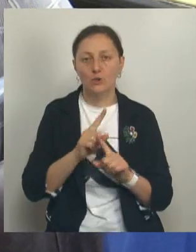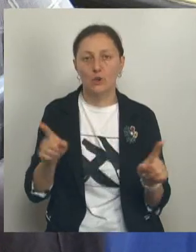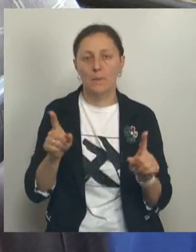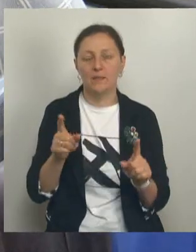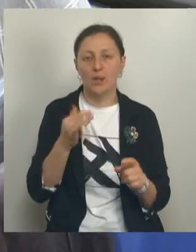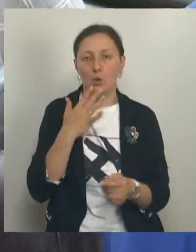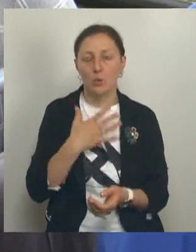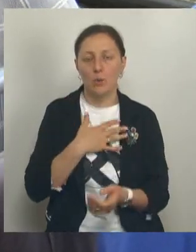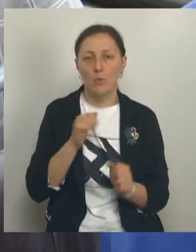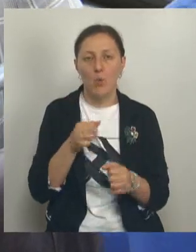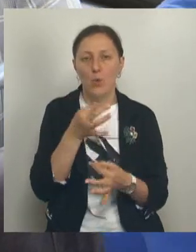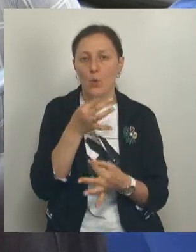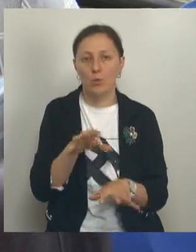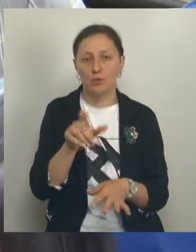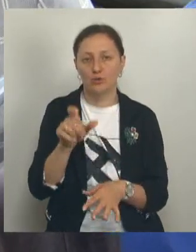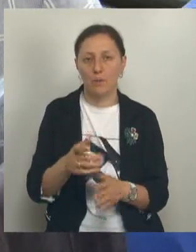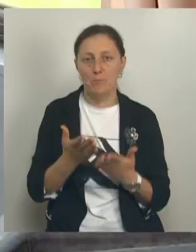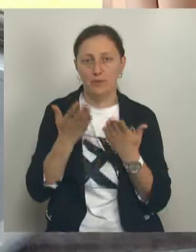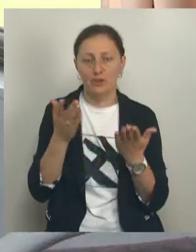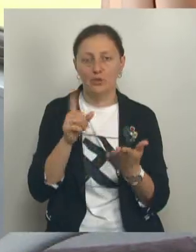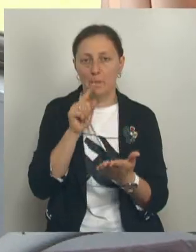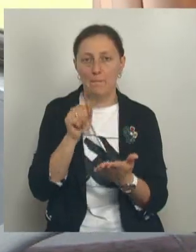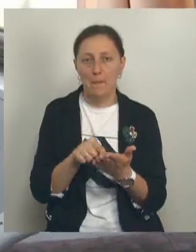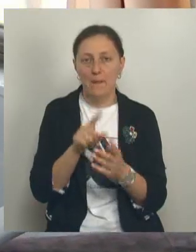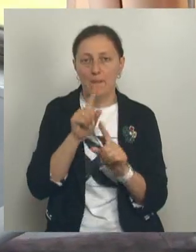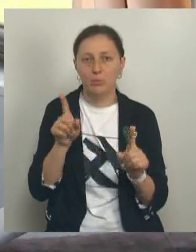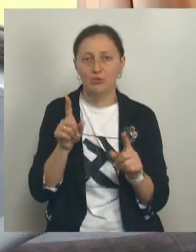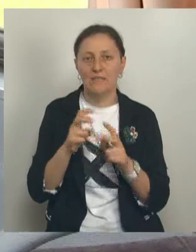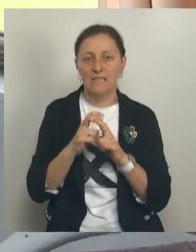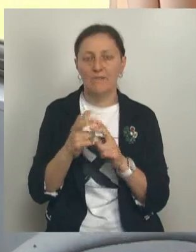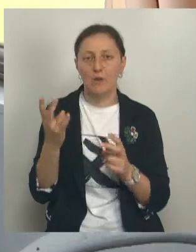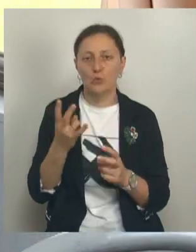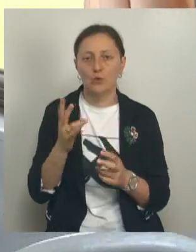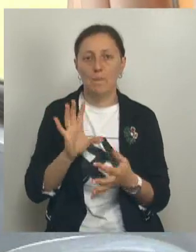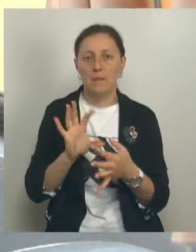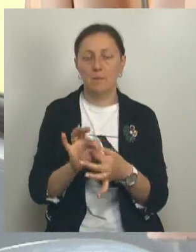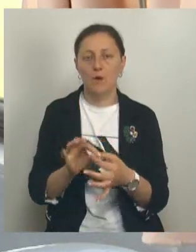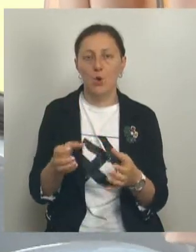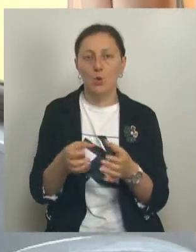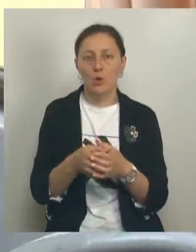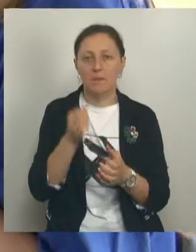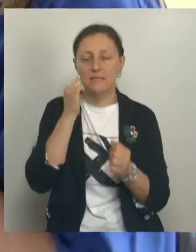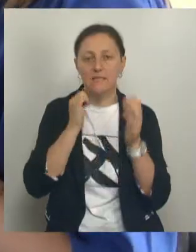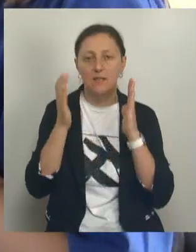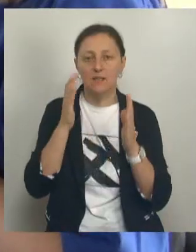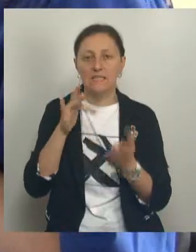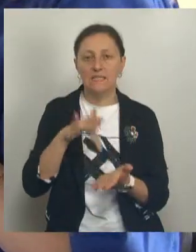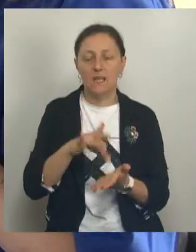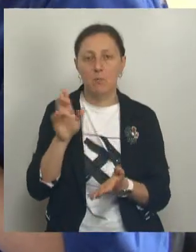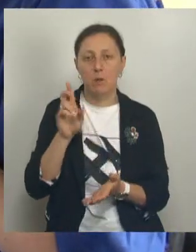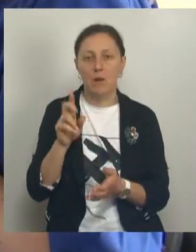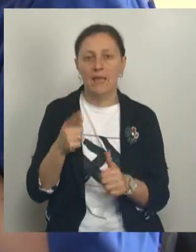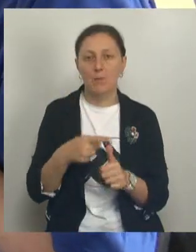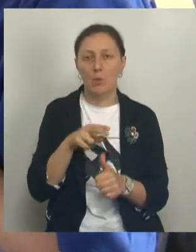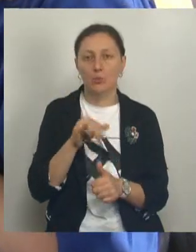любимое мог любой пассажир. Чтобы попасть в необычный трамвай, нужно подписаться на группу Старо-оскольской центральной библиотеки имени